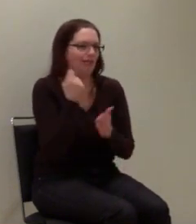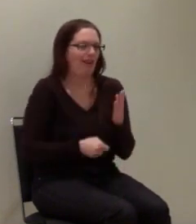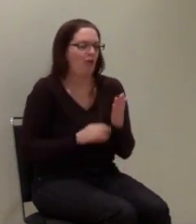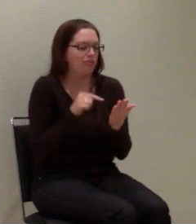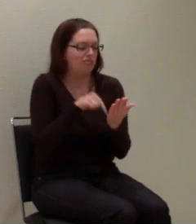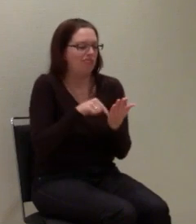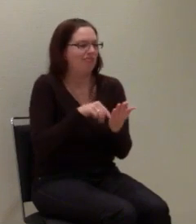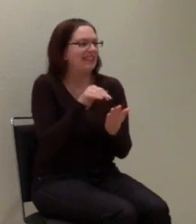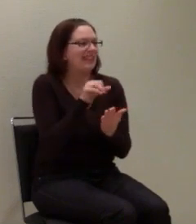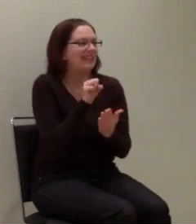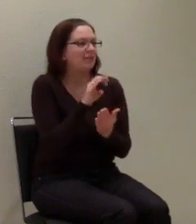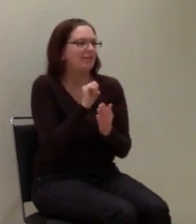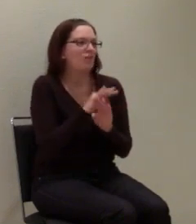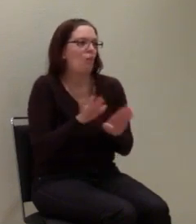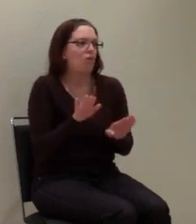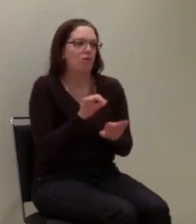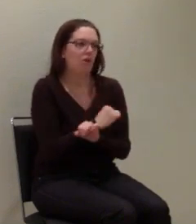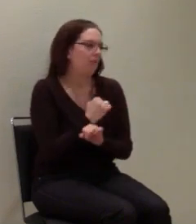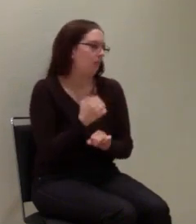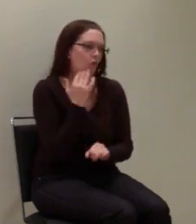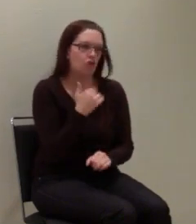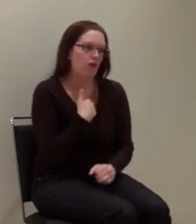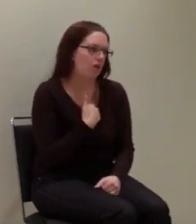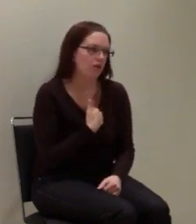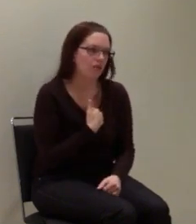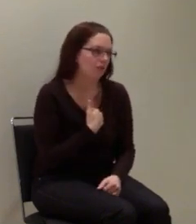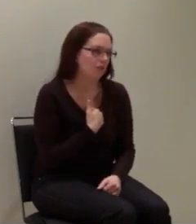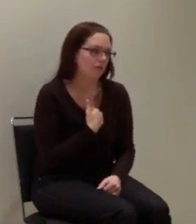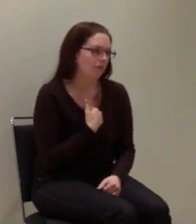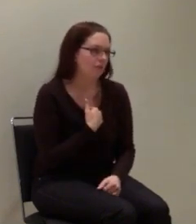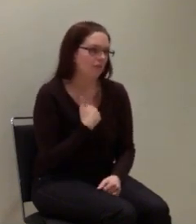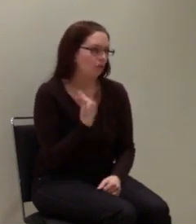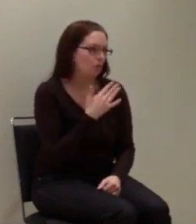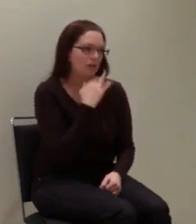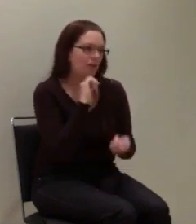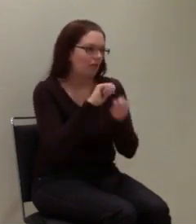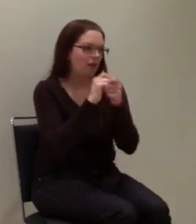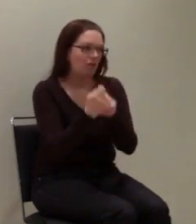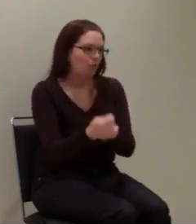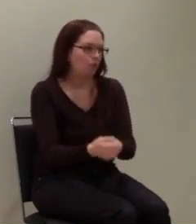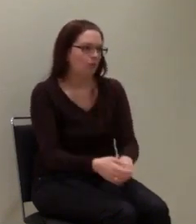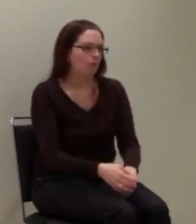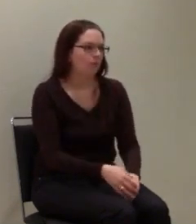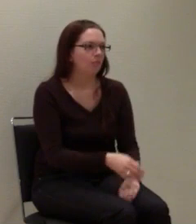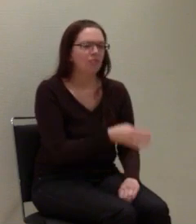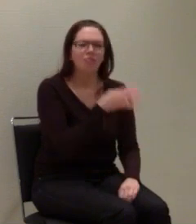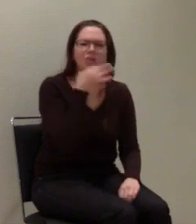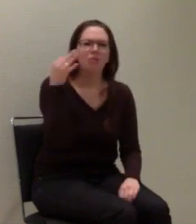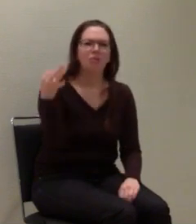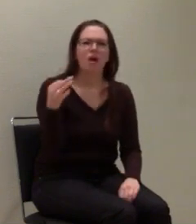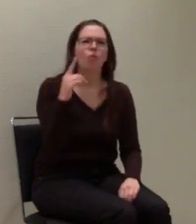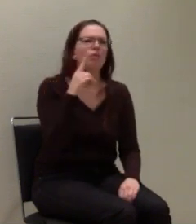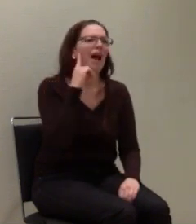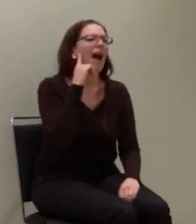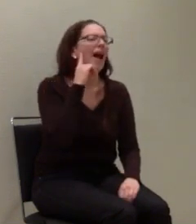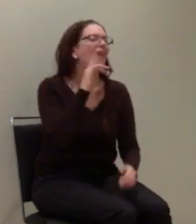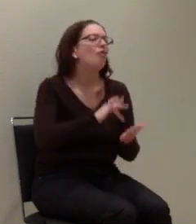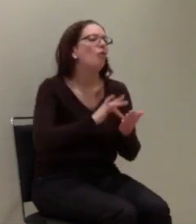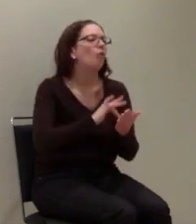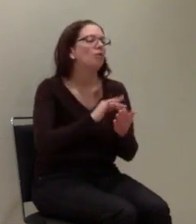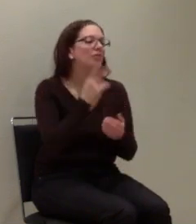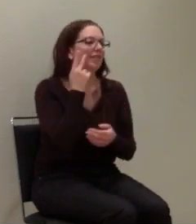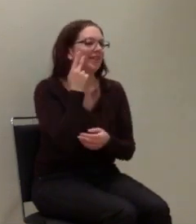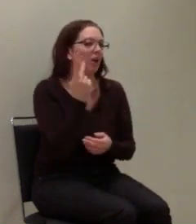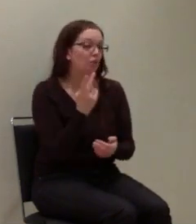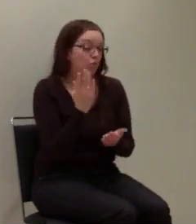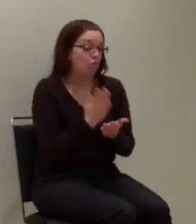Ganze ist bisher bei denen noch nicht wirklich in Bewegung geraten, bei den Netzbetreibern. Wie sieht das bei dem iPhone aus? Da